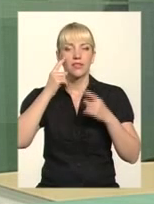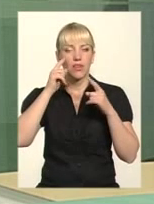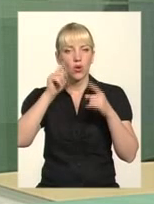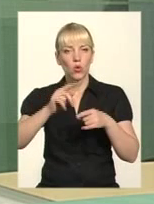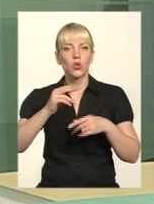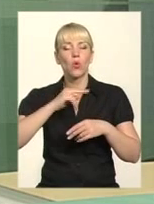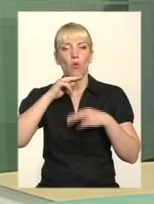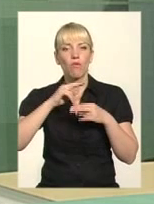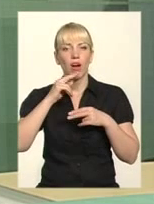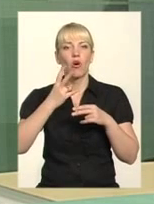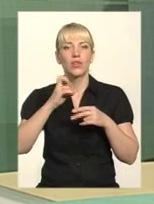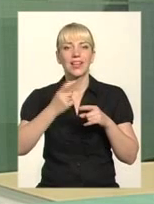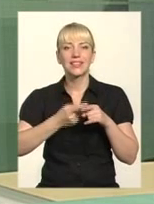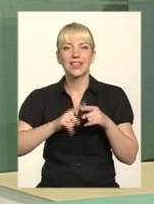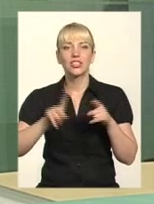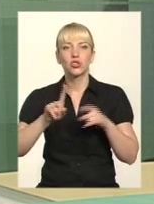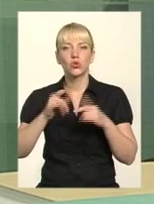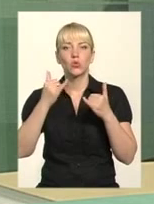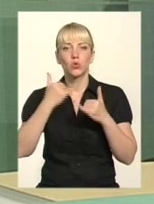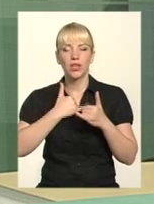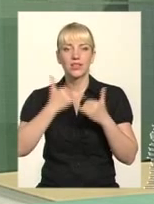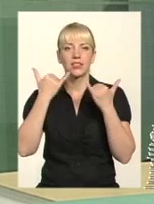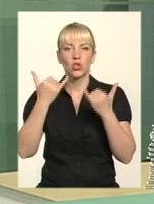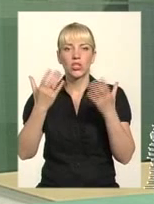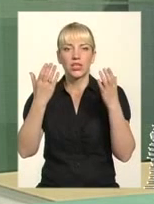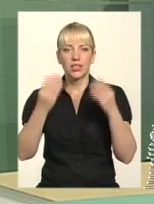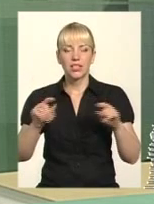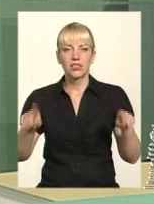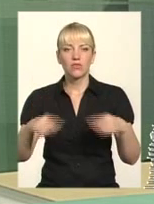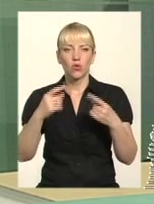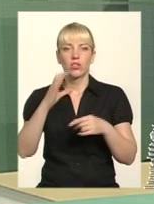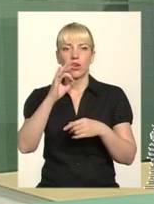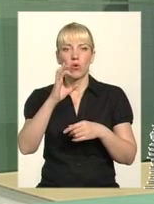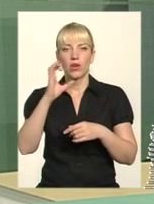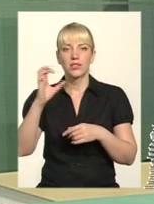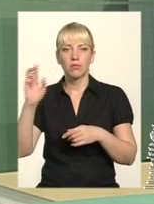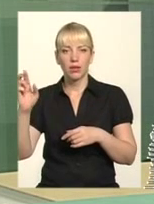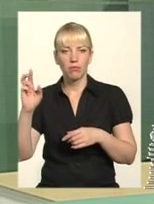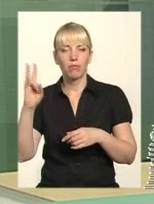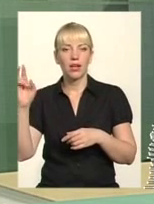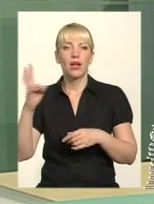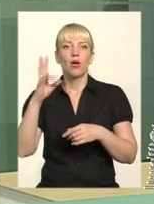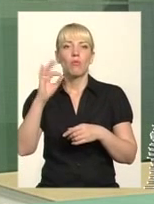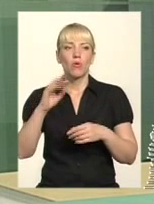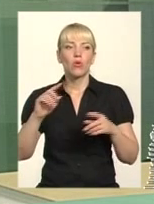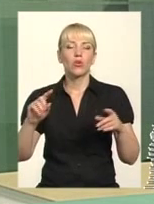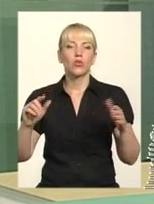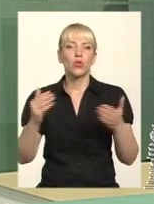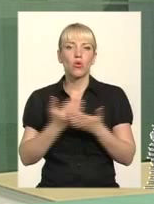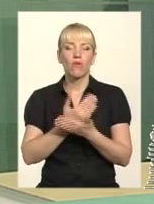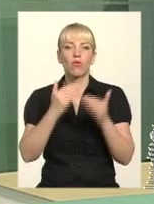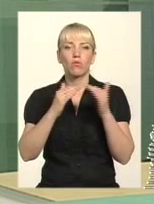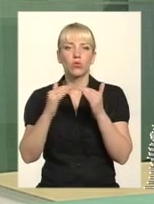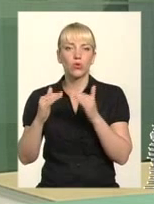увагу на те, що в нас на сьогоднішній день створення ОСББ йде тільки по новобудовах, по нових